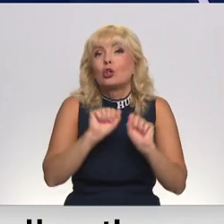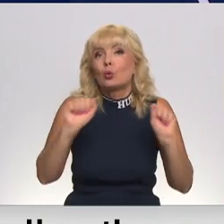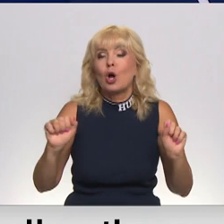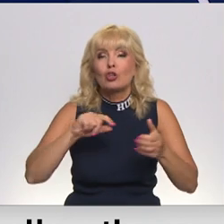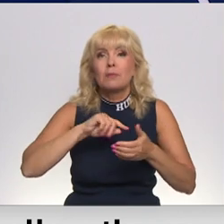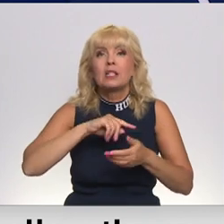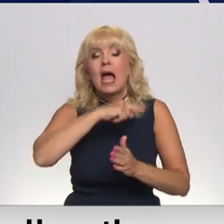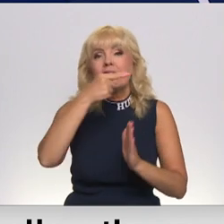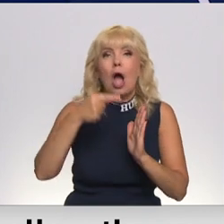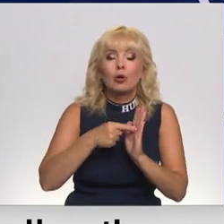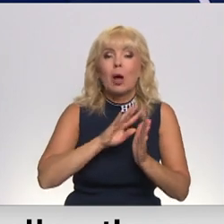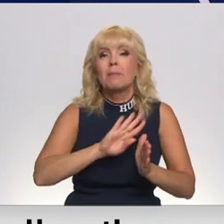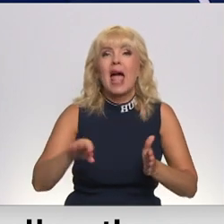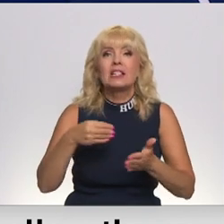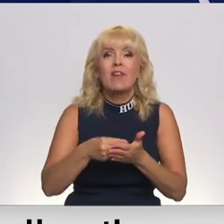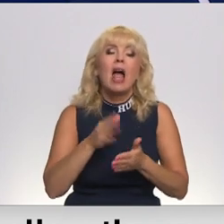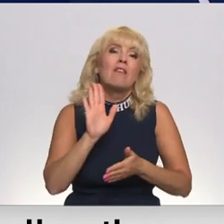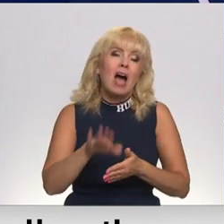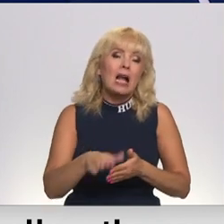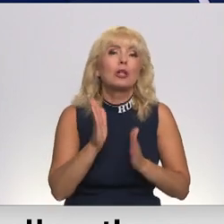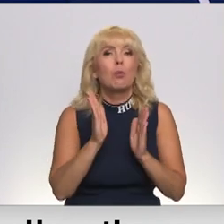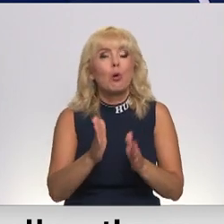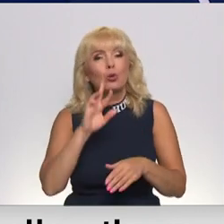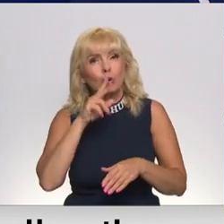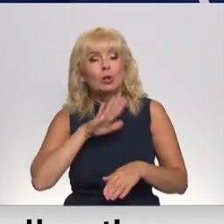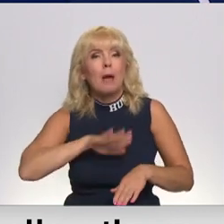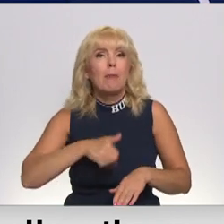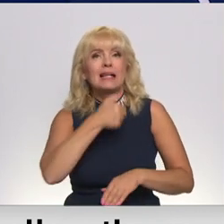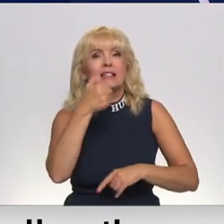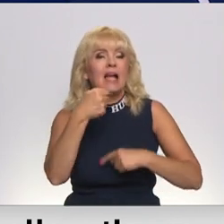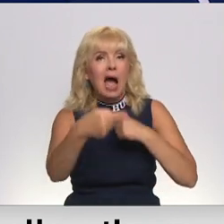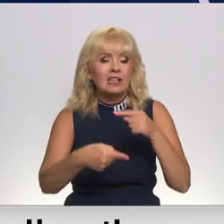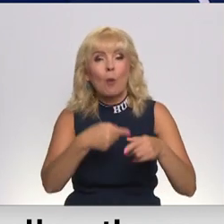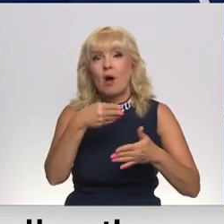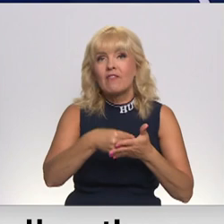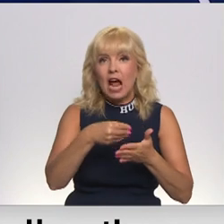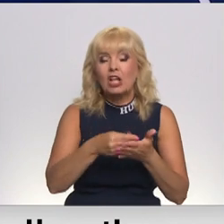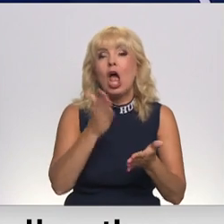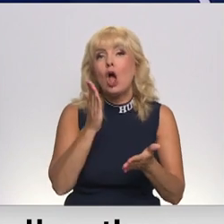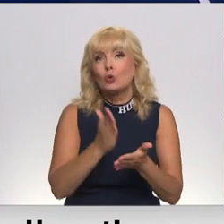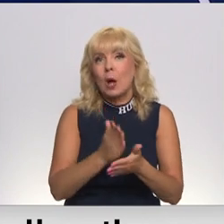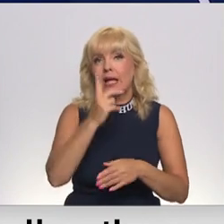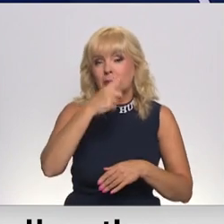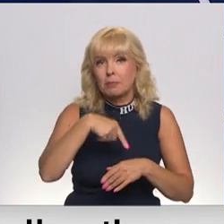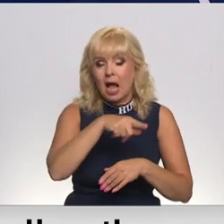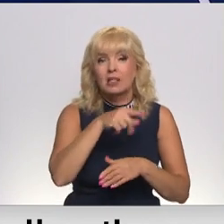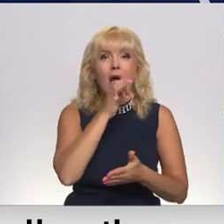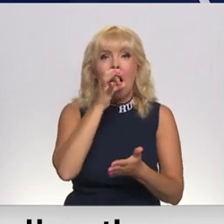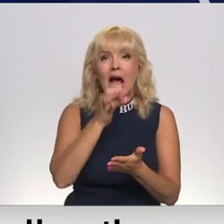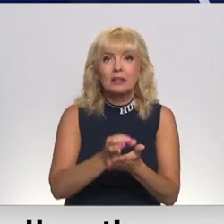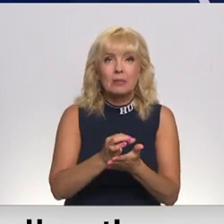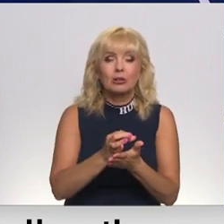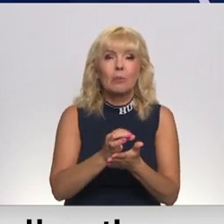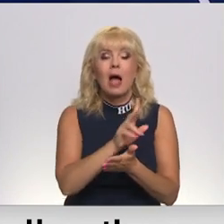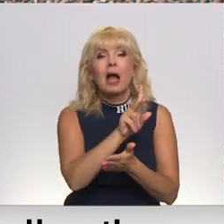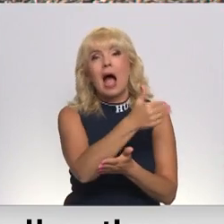jautājums neizvērtējot, varētu tiktu pieļautas tādas kļūdas, kuras pēc tam pēc gadiem vērtējot noteikti, varētu prasīties pēc atbildības kaut